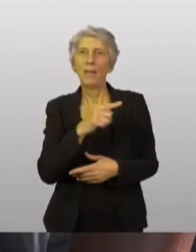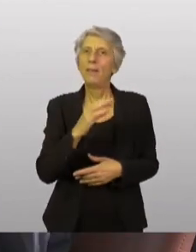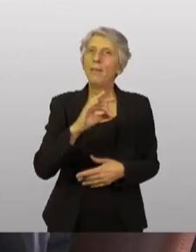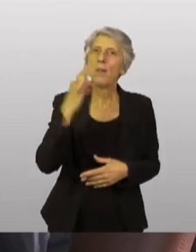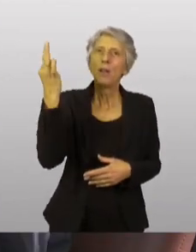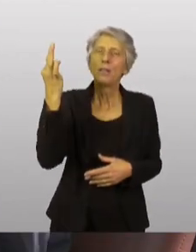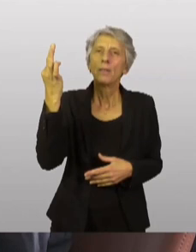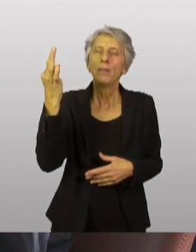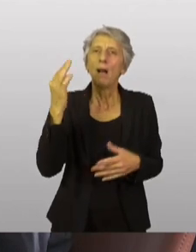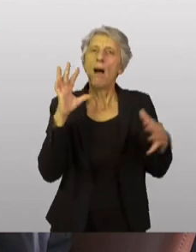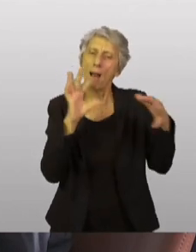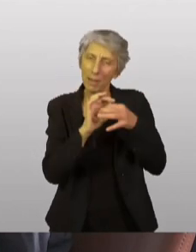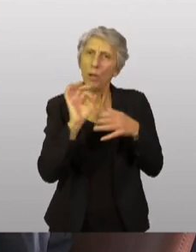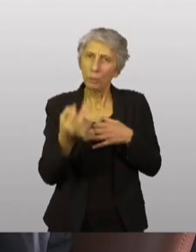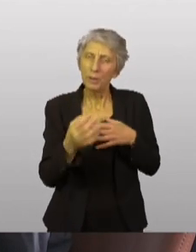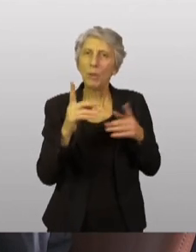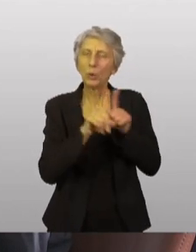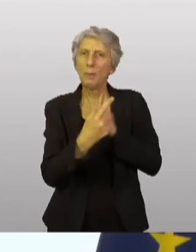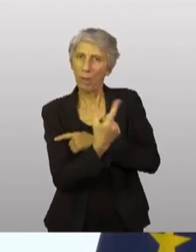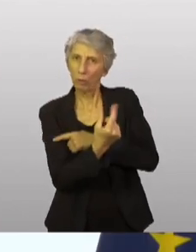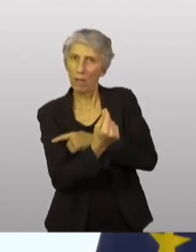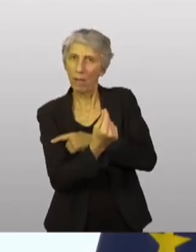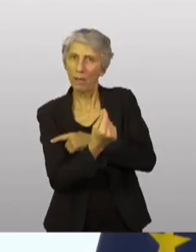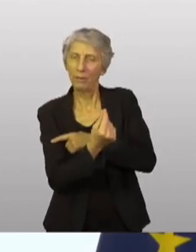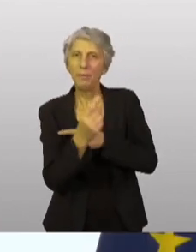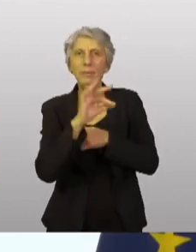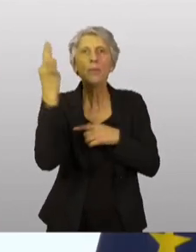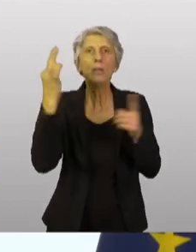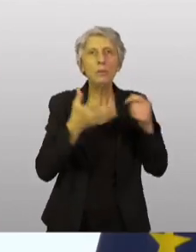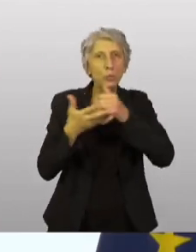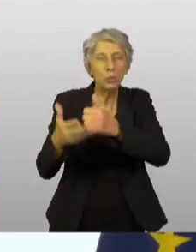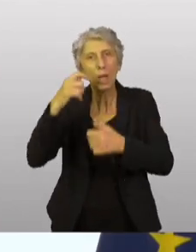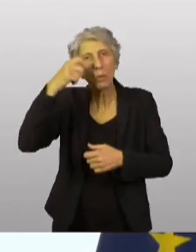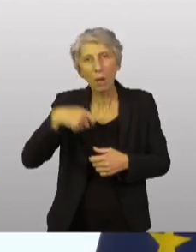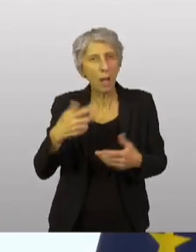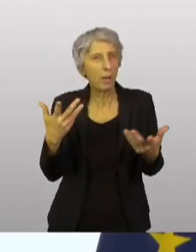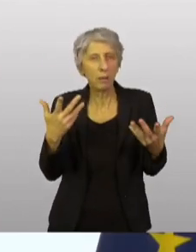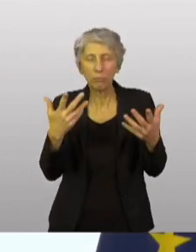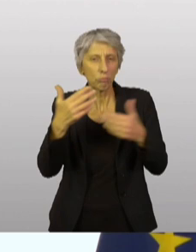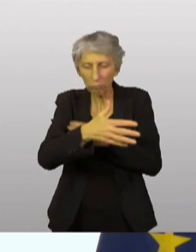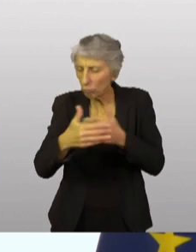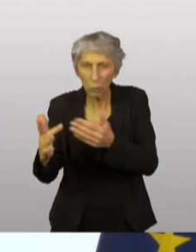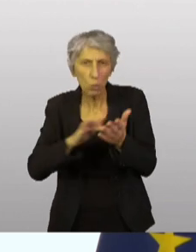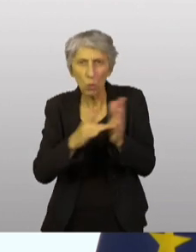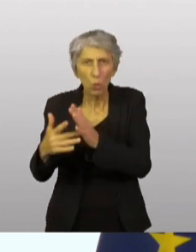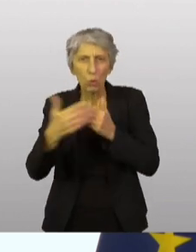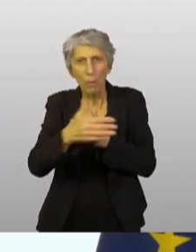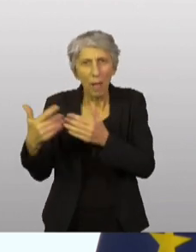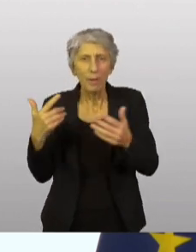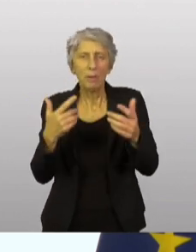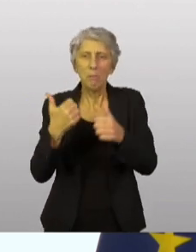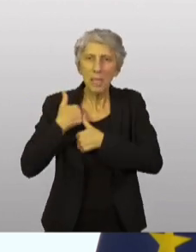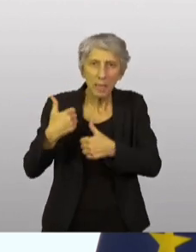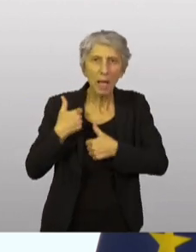n'est pas seulement notre allié, mais aussi notre partenaire. La France soutient l'Ukraine dans tous les domaines possibles, et